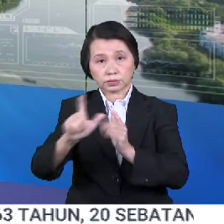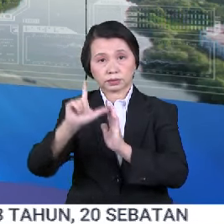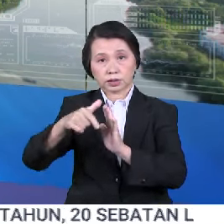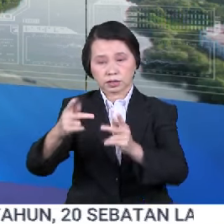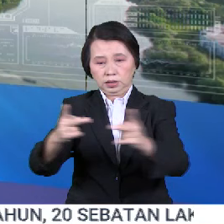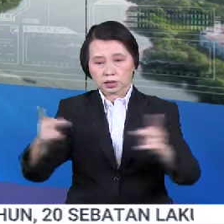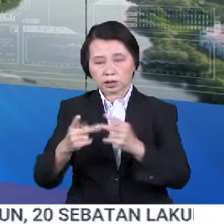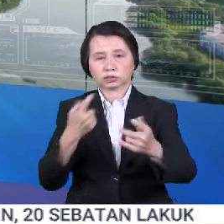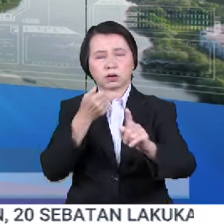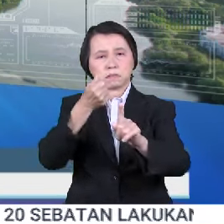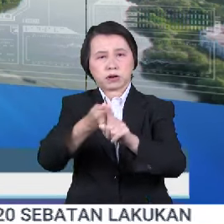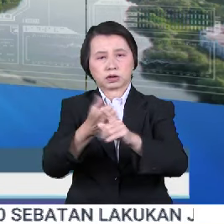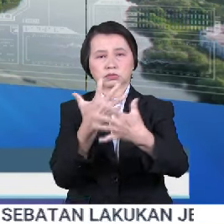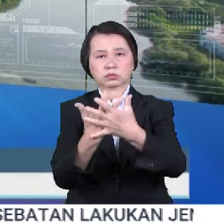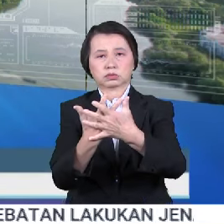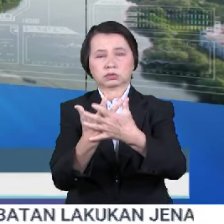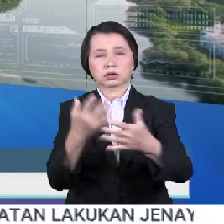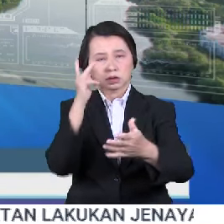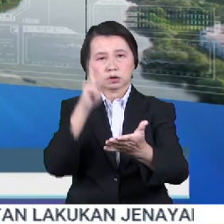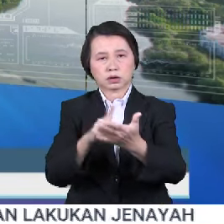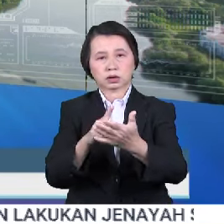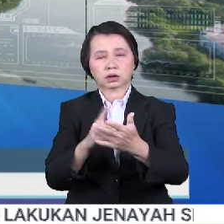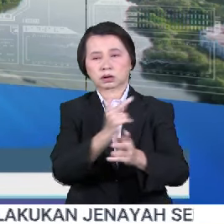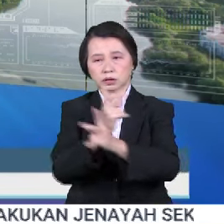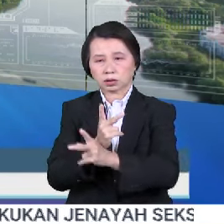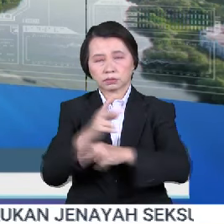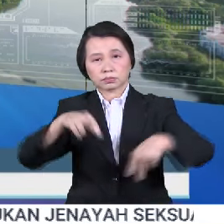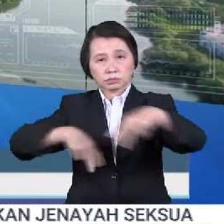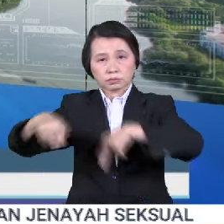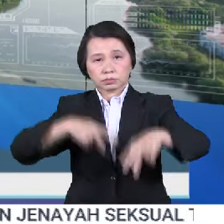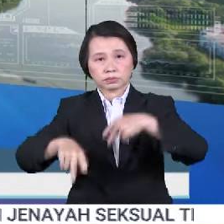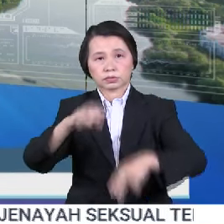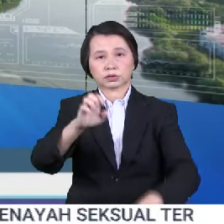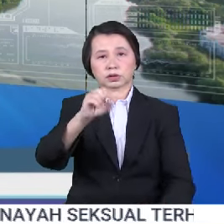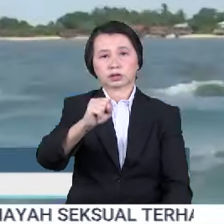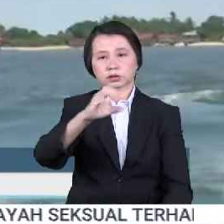kawasan perintah berkurung berkenaan akan dikenali sebagai Perintah Kawalan Pergerakan S-Zone.